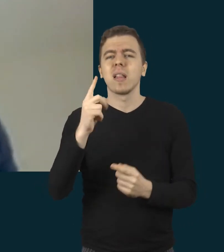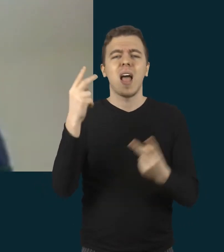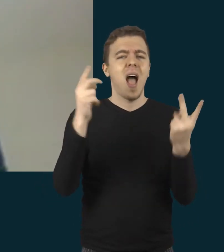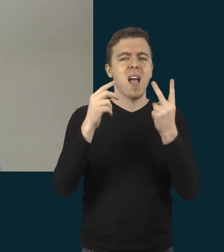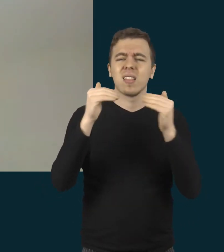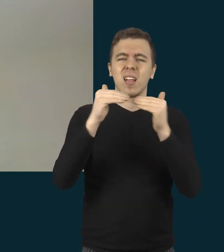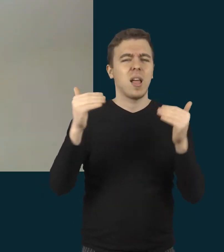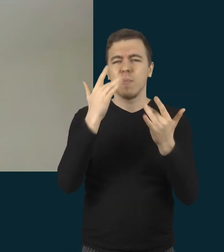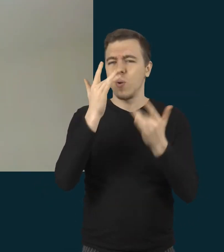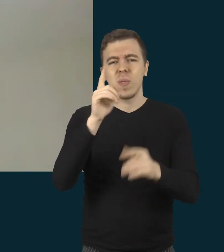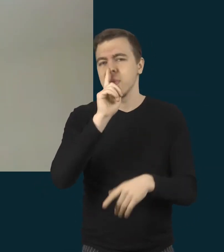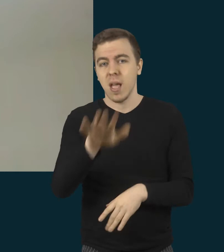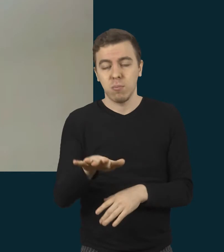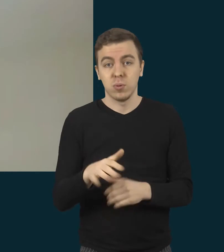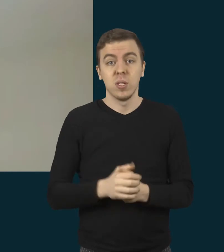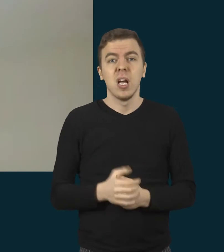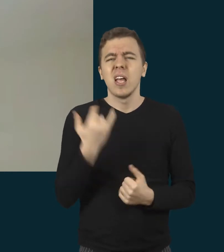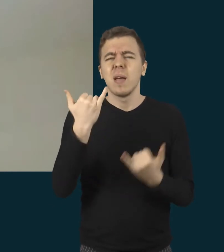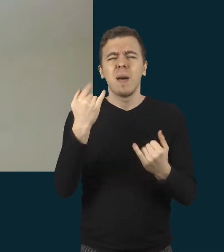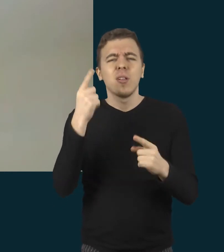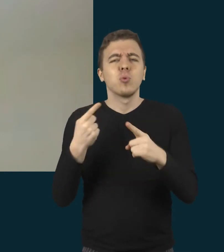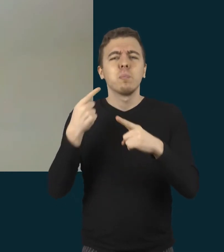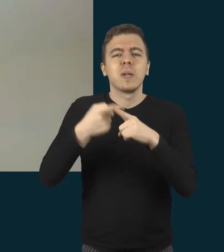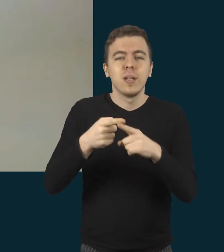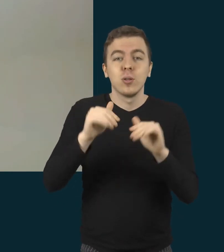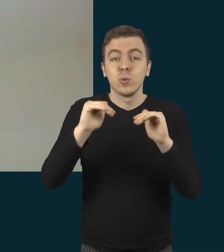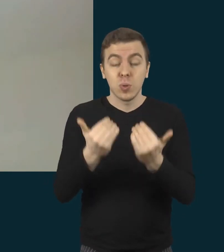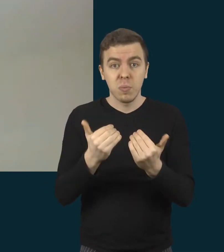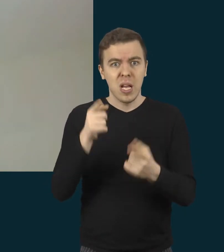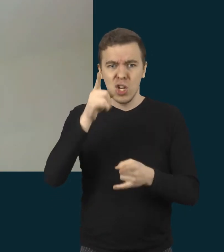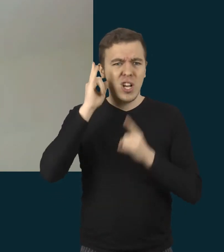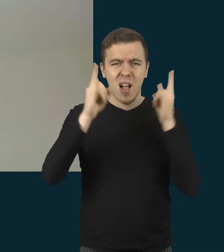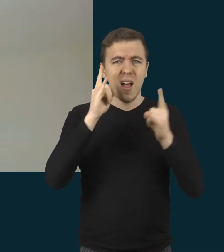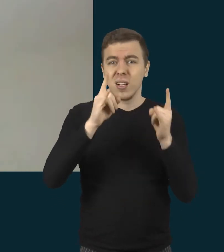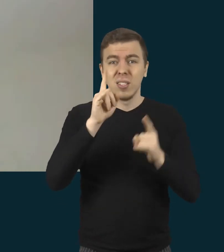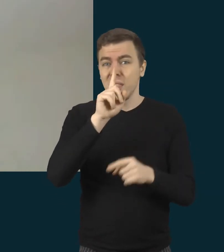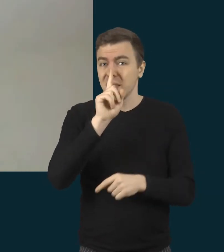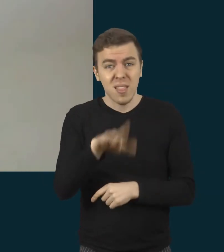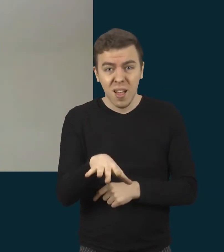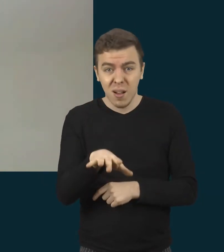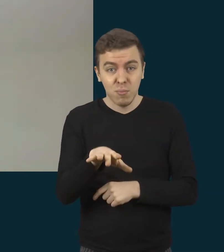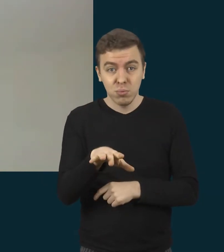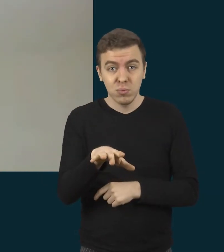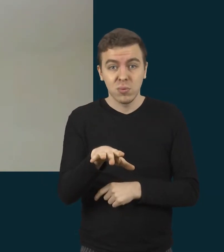nerodysim. Tik tai dar pridėsiu, tiesiog, kadangi be garso mes čia žiūrėsime,